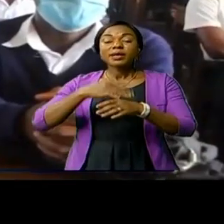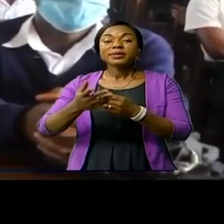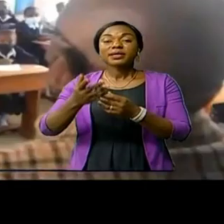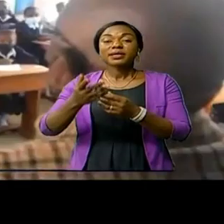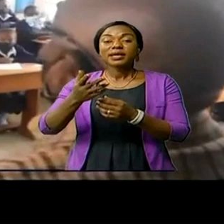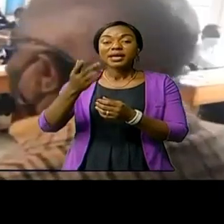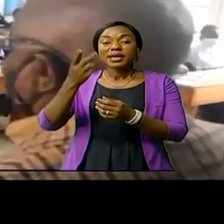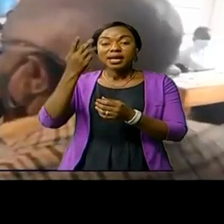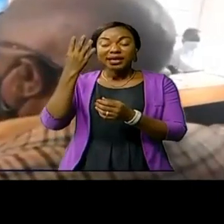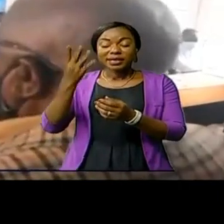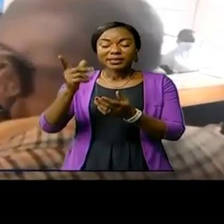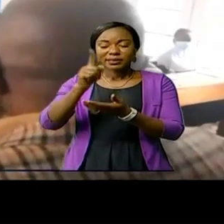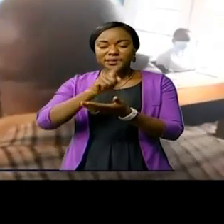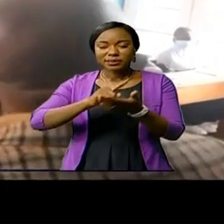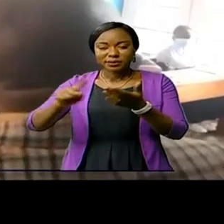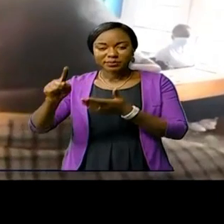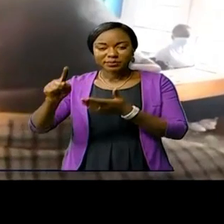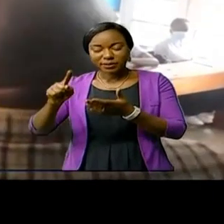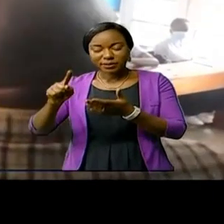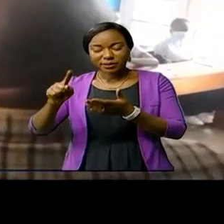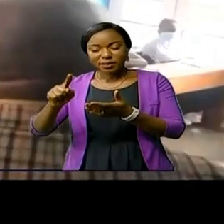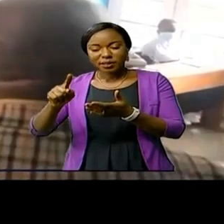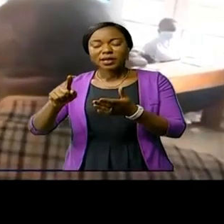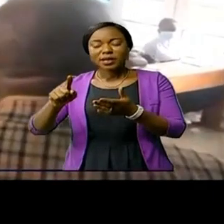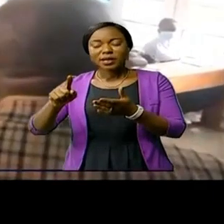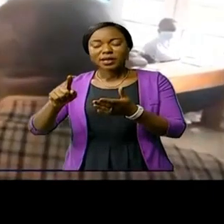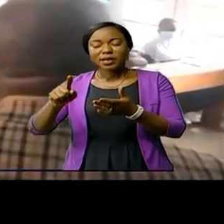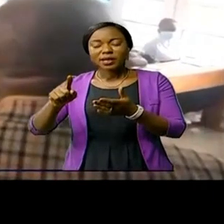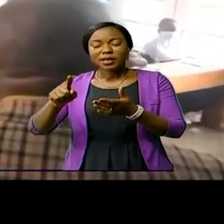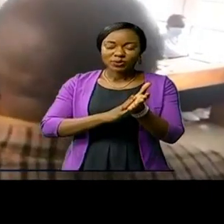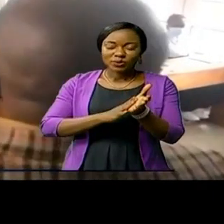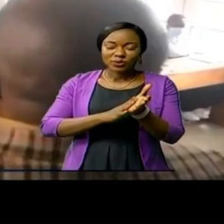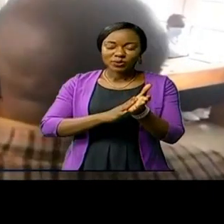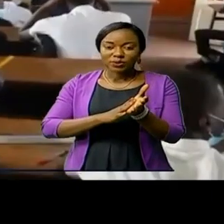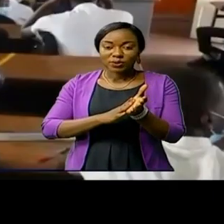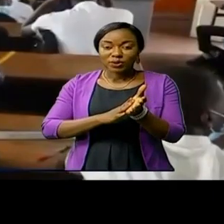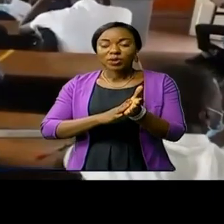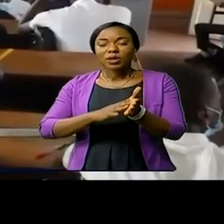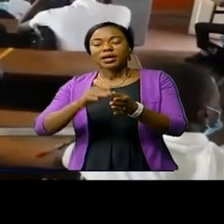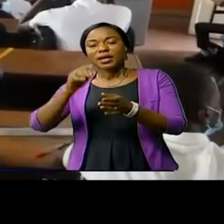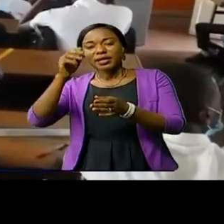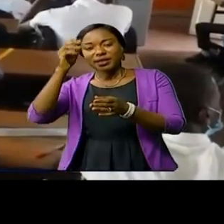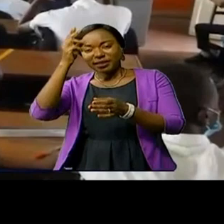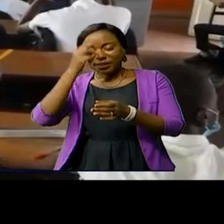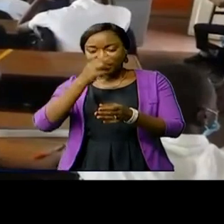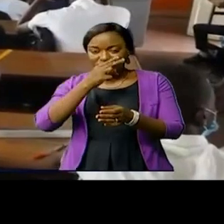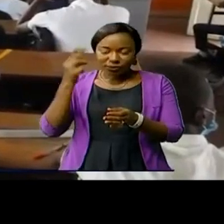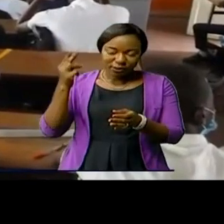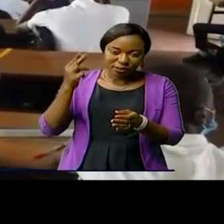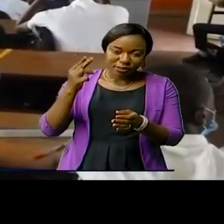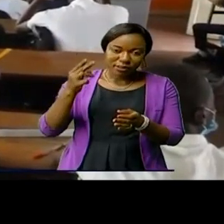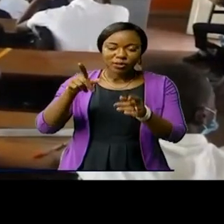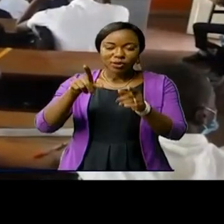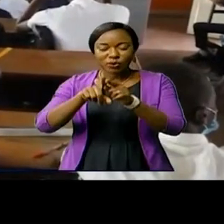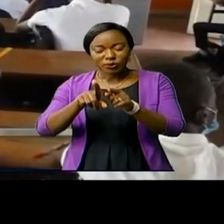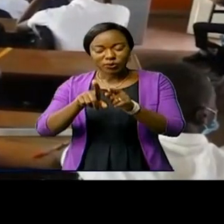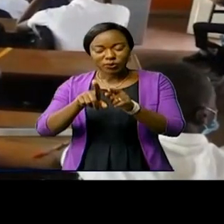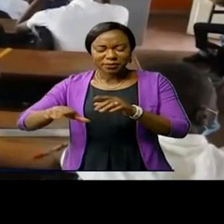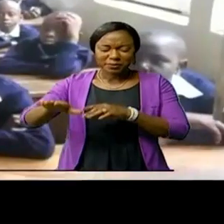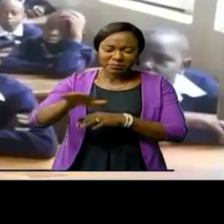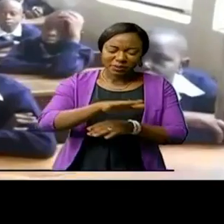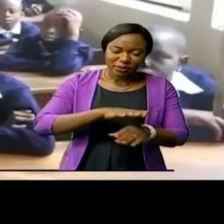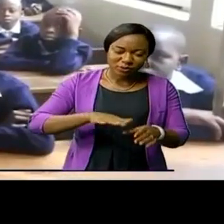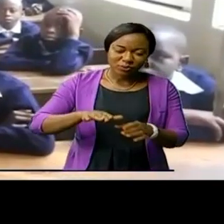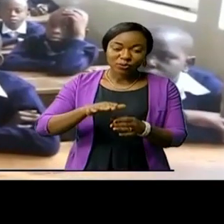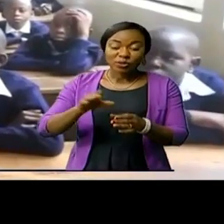grève observée par les enseignants des écoles conventionnées et non conventionnées d'Yokatanga, à l'instar de leurs collègues de la RDC, les cours